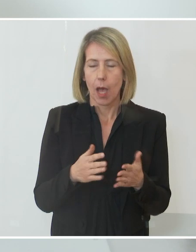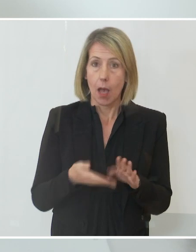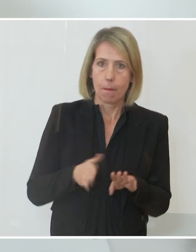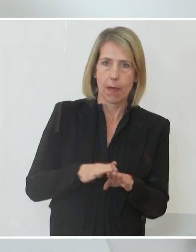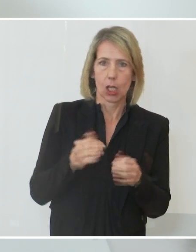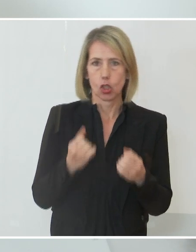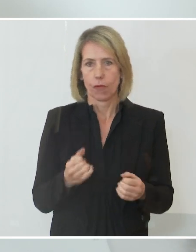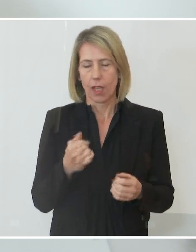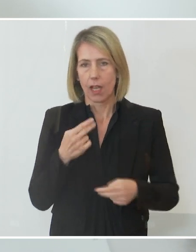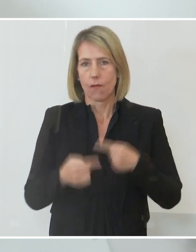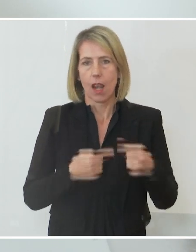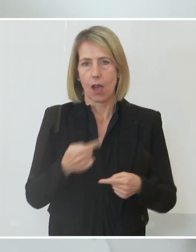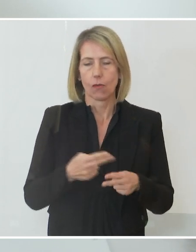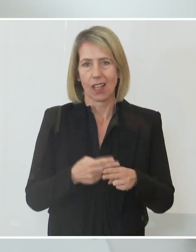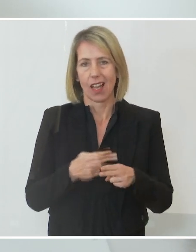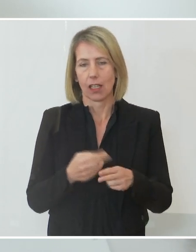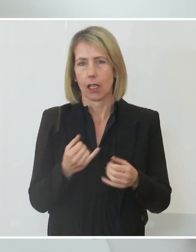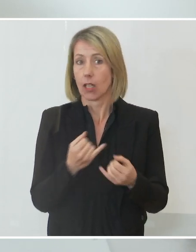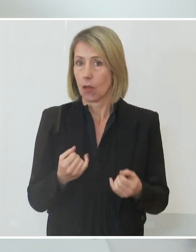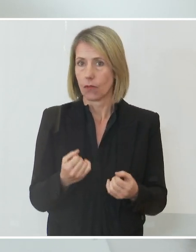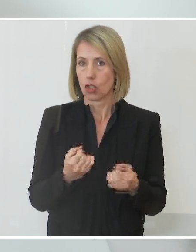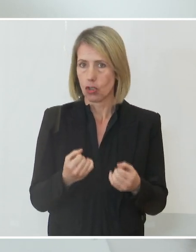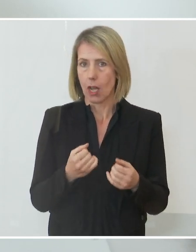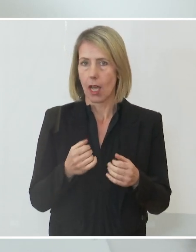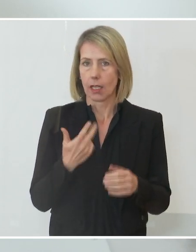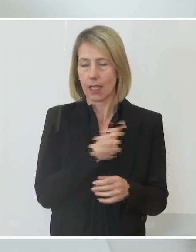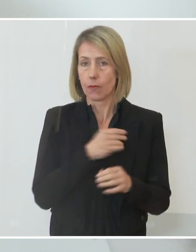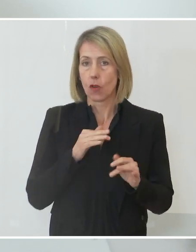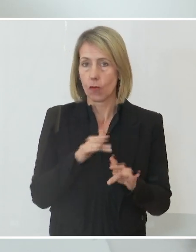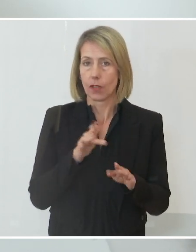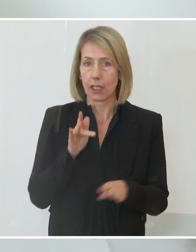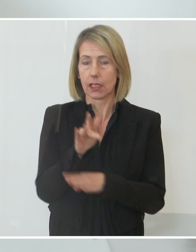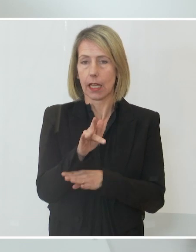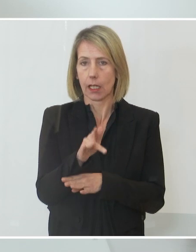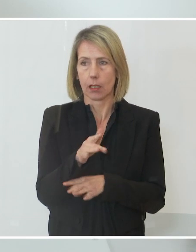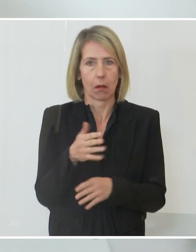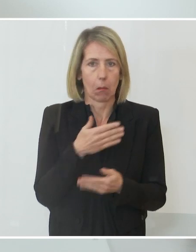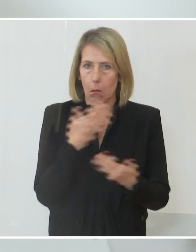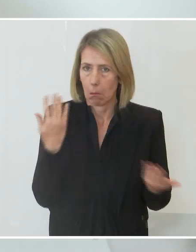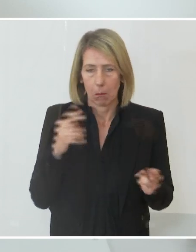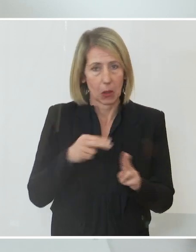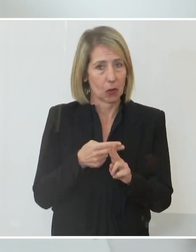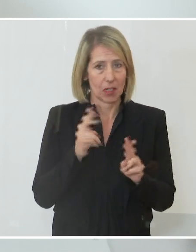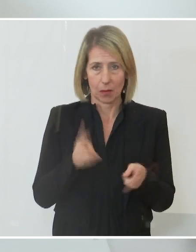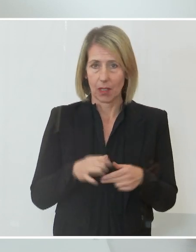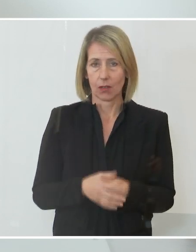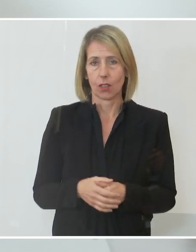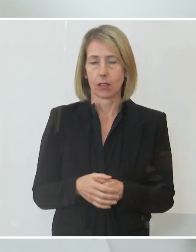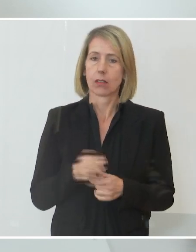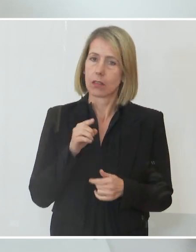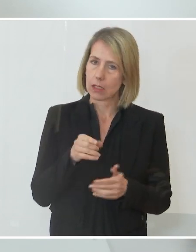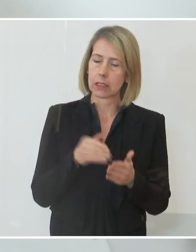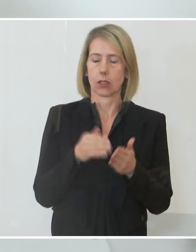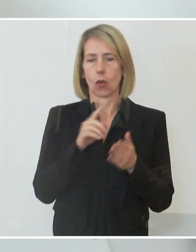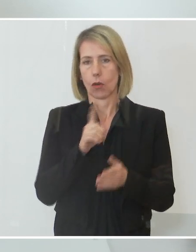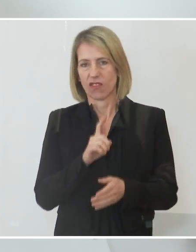Krankheitsverläufe, wie gut wirkt, die Impfung noch offen sind. Das können wir noch nicht sagen. Das ist ein Fragezeichen.